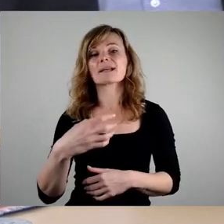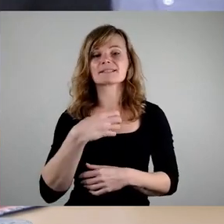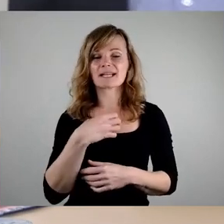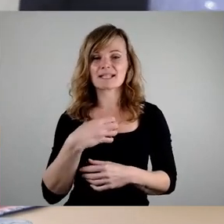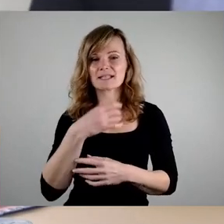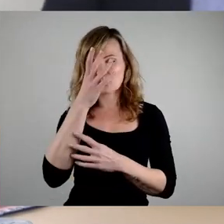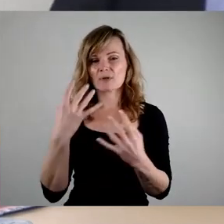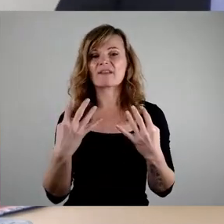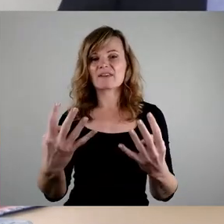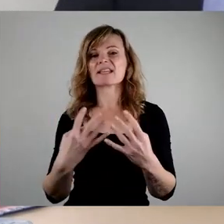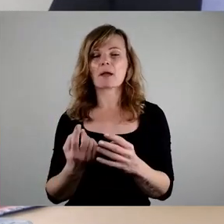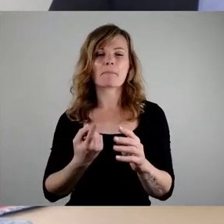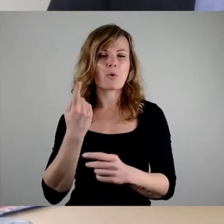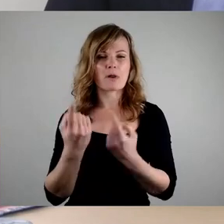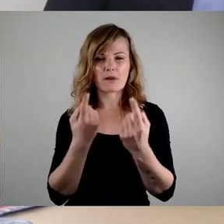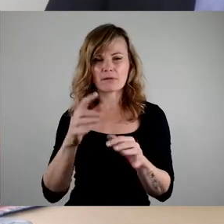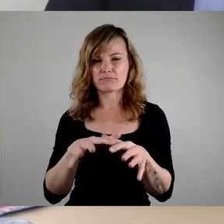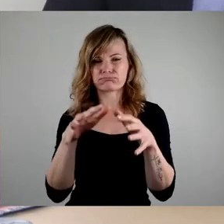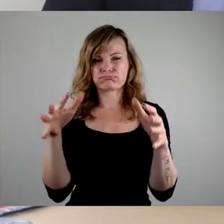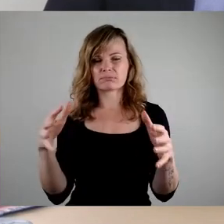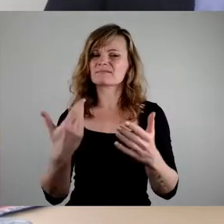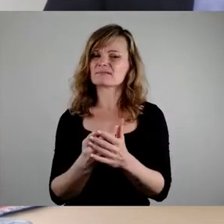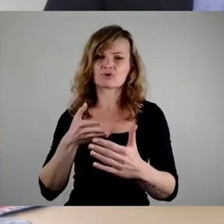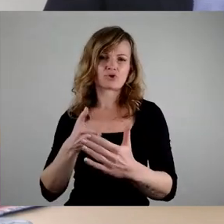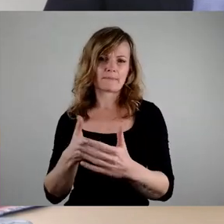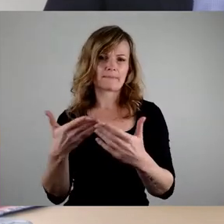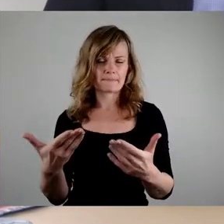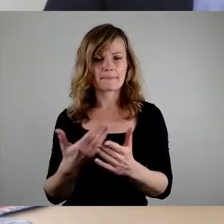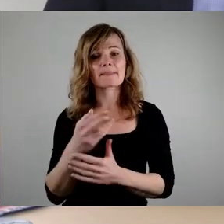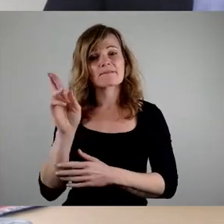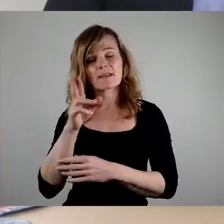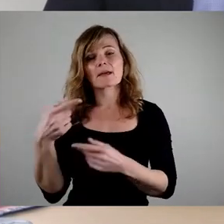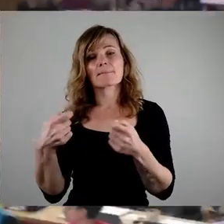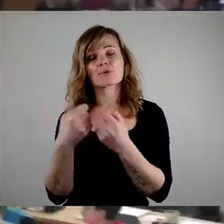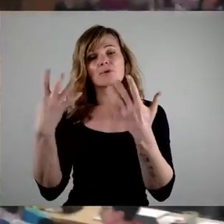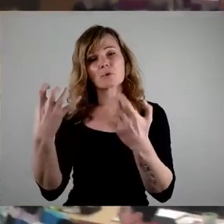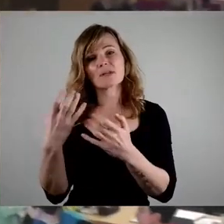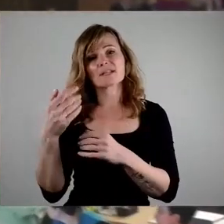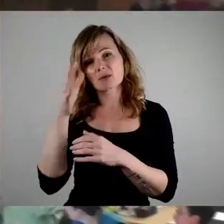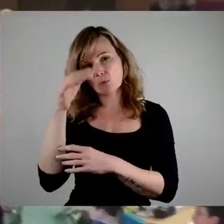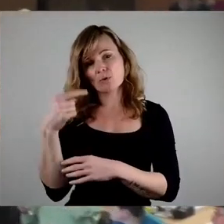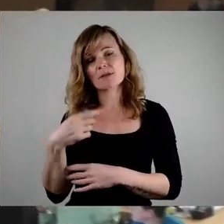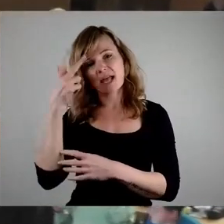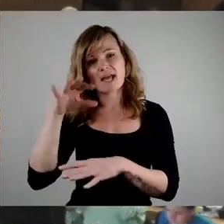Einreicher Bündnis 90 Die Grünen und Herr Dr. Deppe, bitte zur Einbringung.